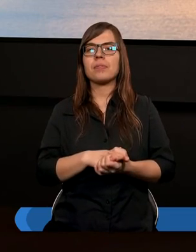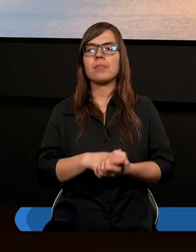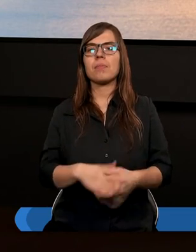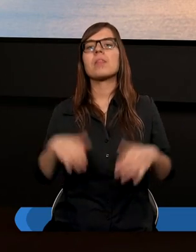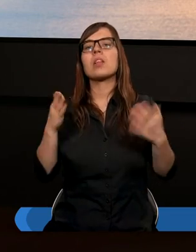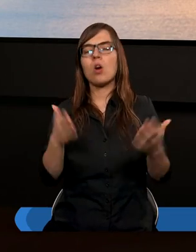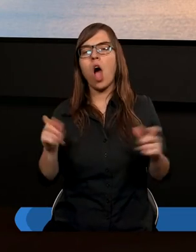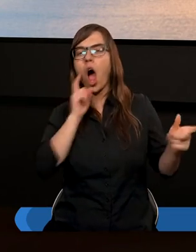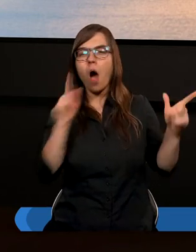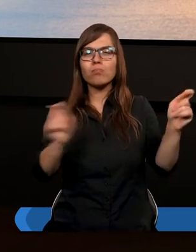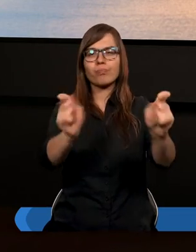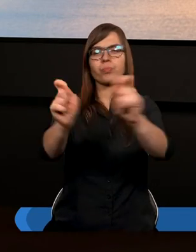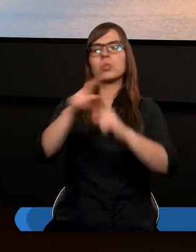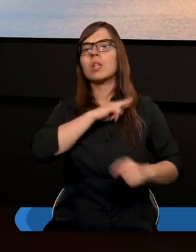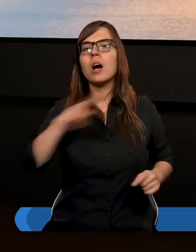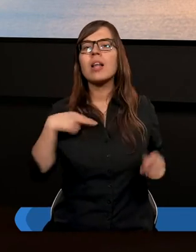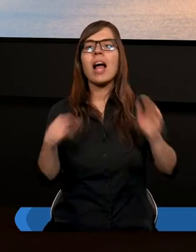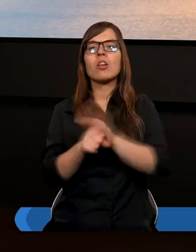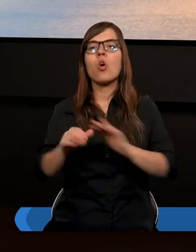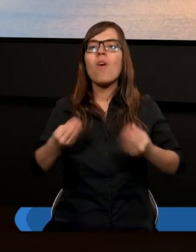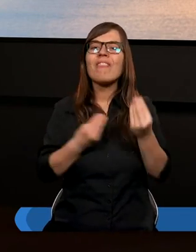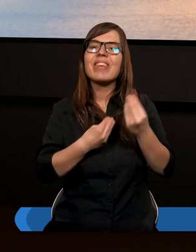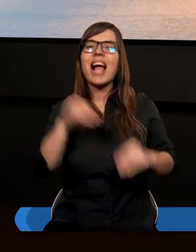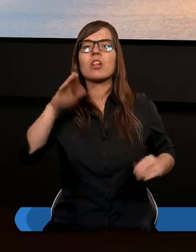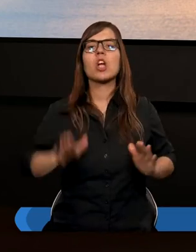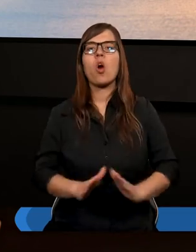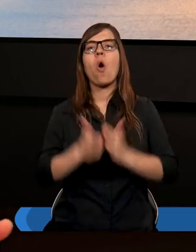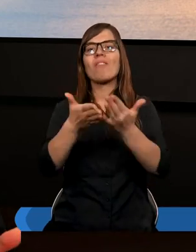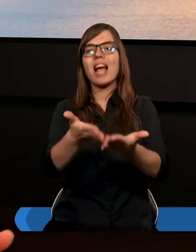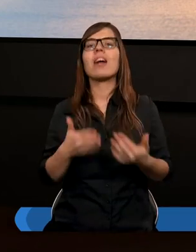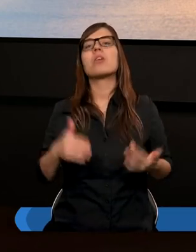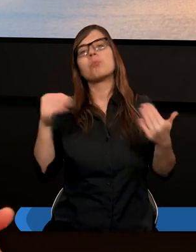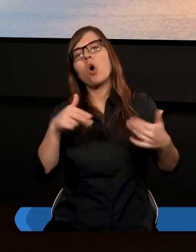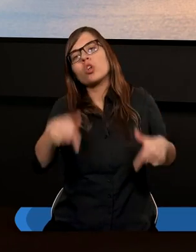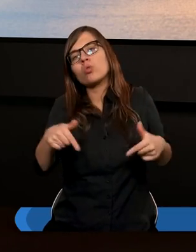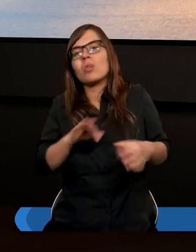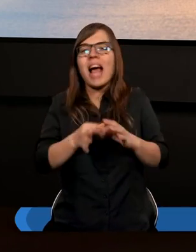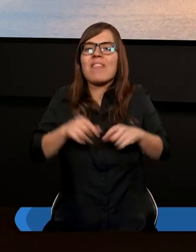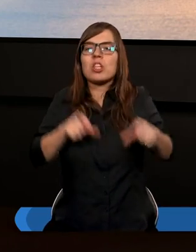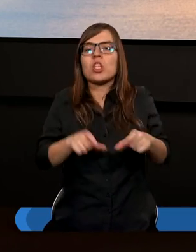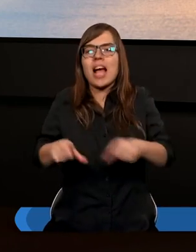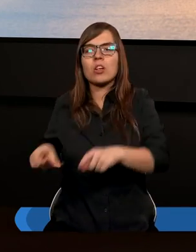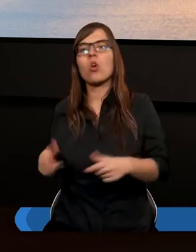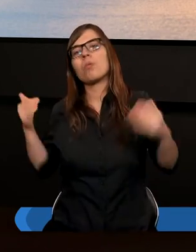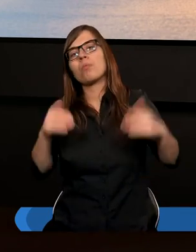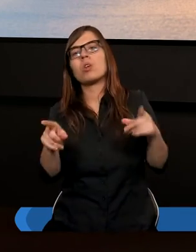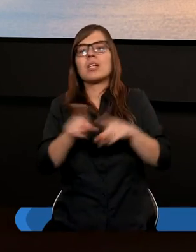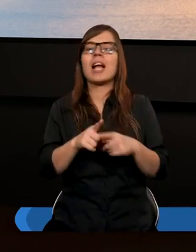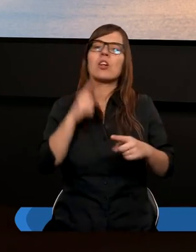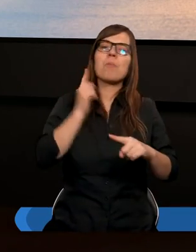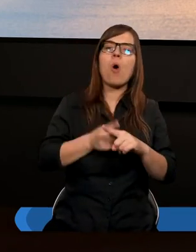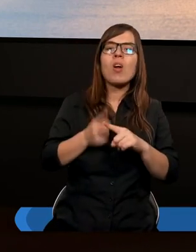pobudziło nas do większej ofiarności być może my tu nawet siedzący może jakieś